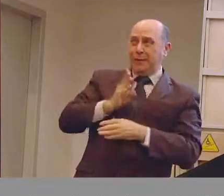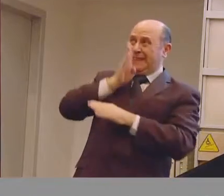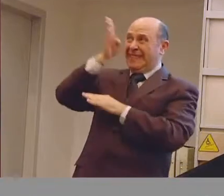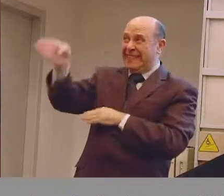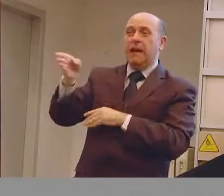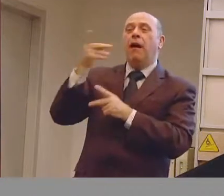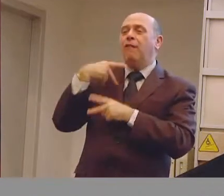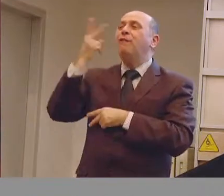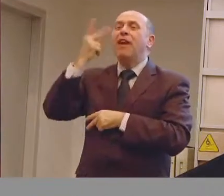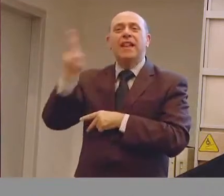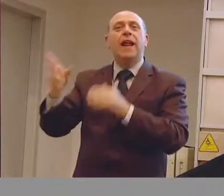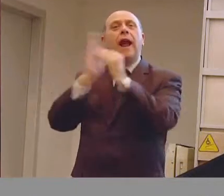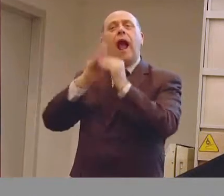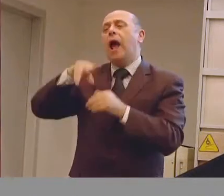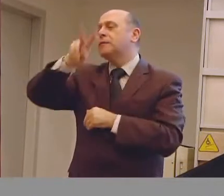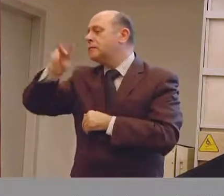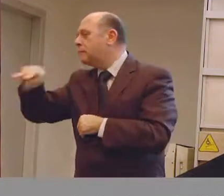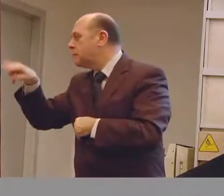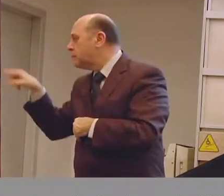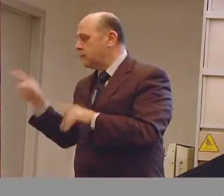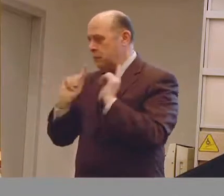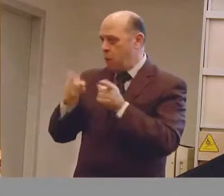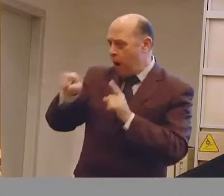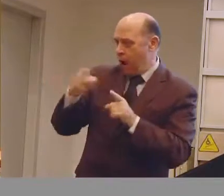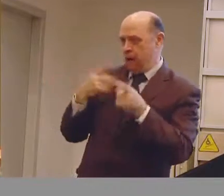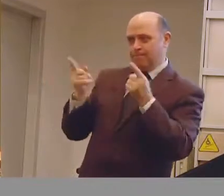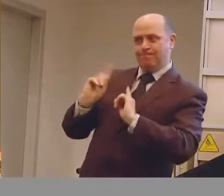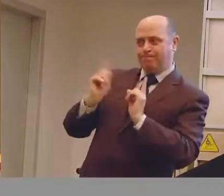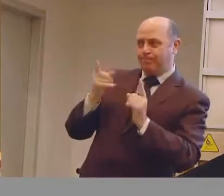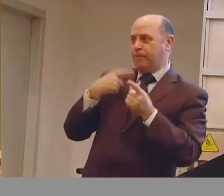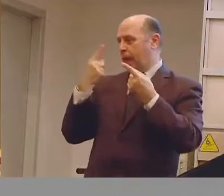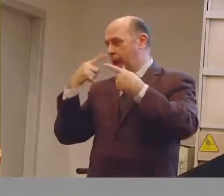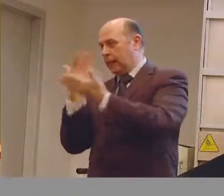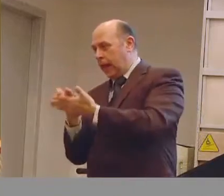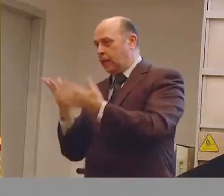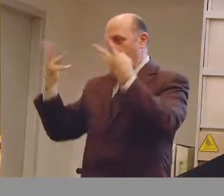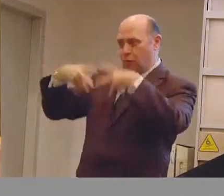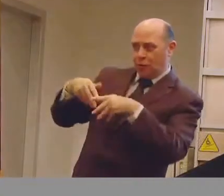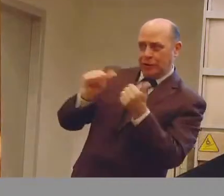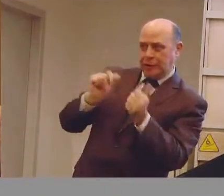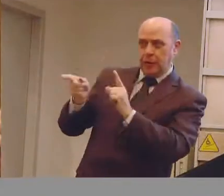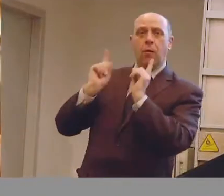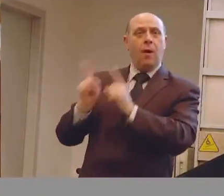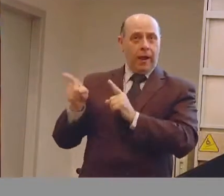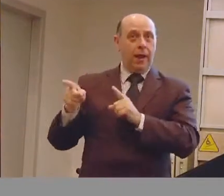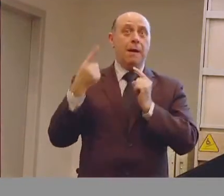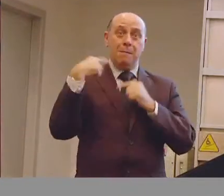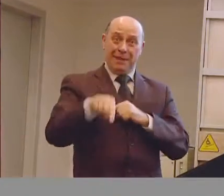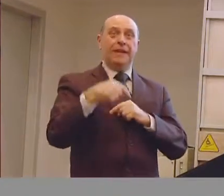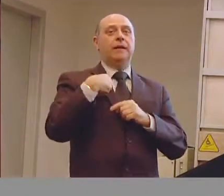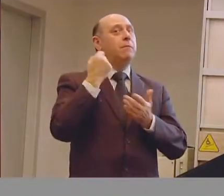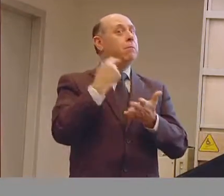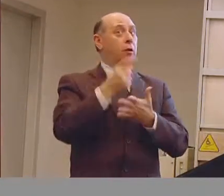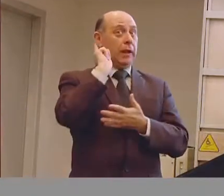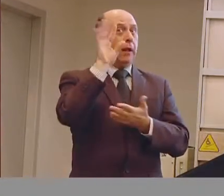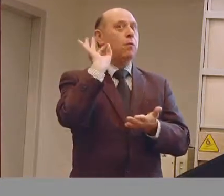domicilio, proprio bene andrà a capire qual è la soluzione più funzionale per l'esigenza della persona. L'aspetto fondamentale in questi casi